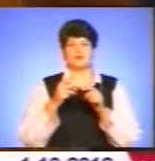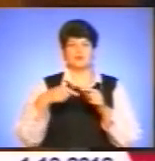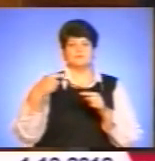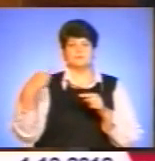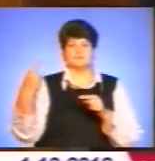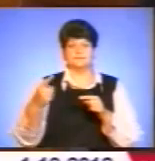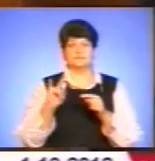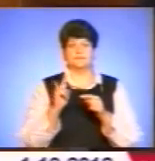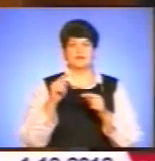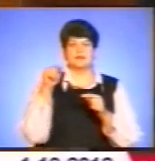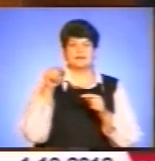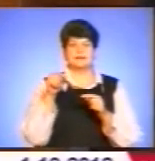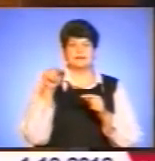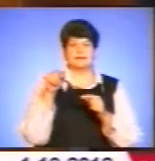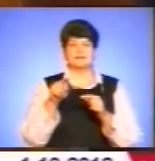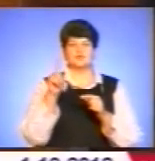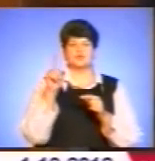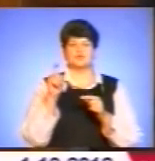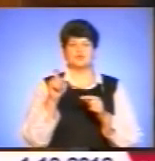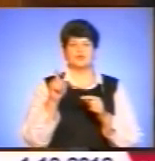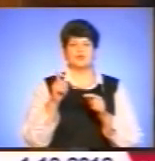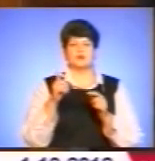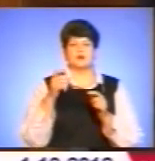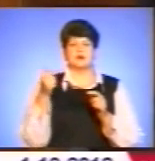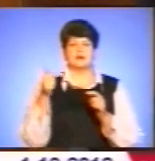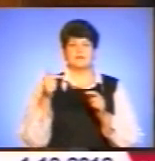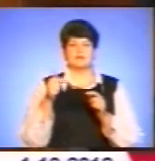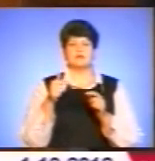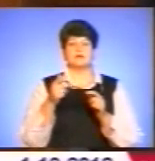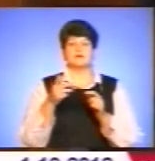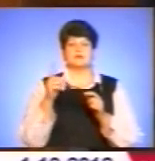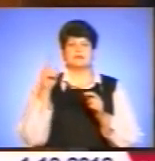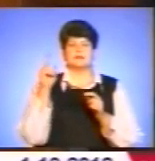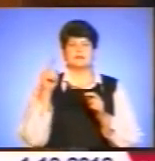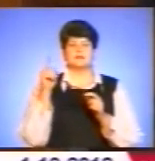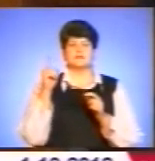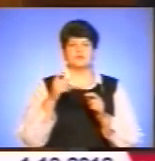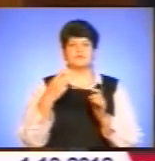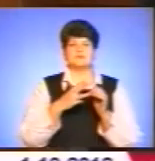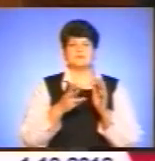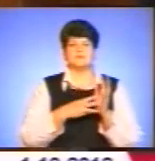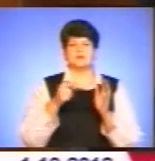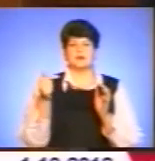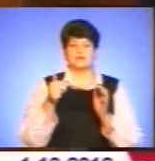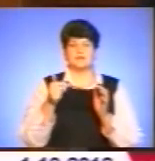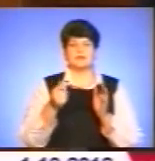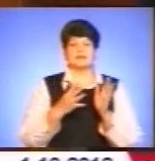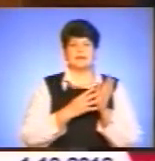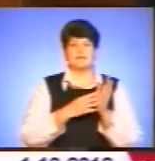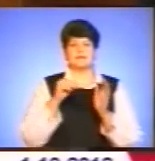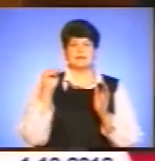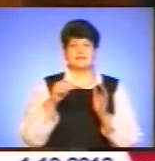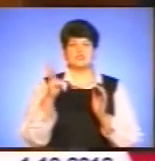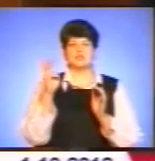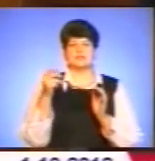наступної дитини – 1119 гривень, і перша виплата для всіх цих при народженні першої і другої дитини становитиме 9 тисяч 300